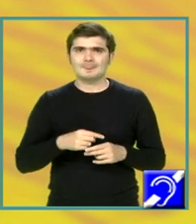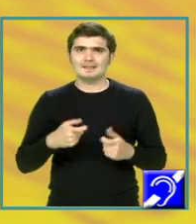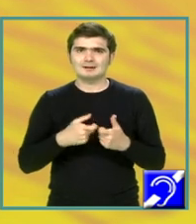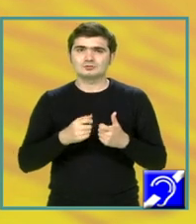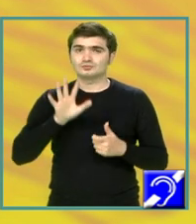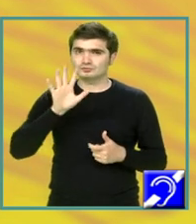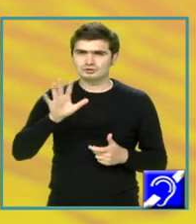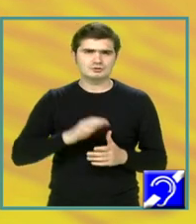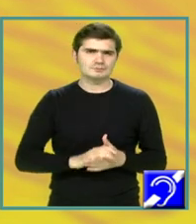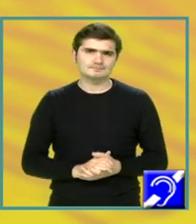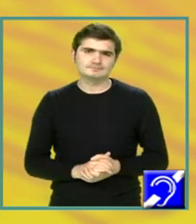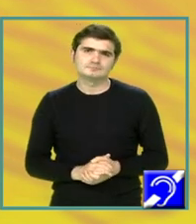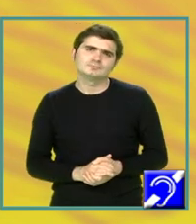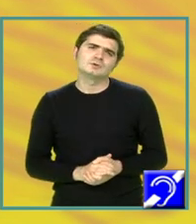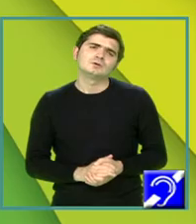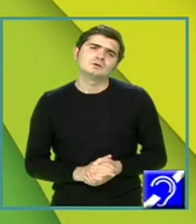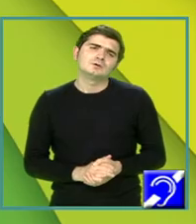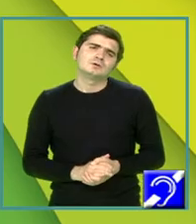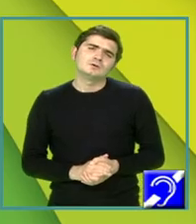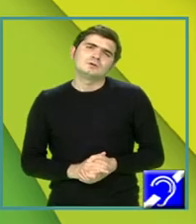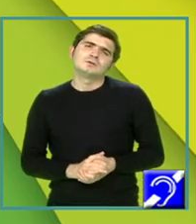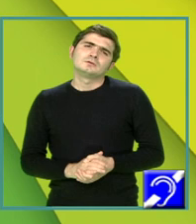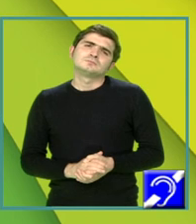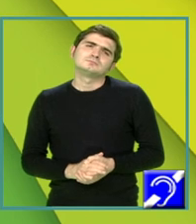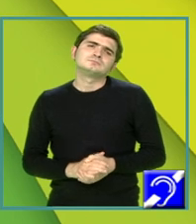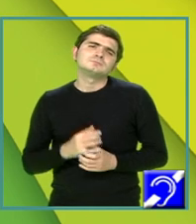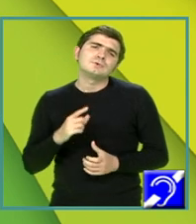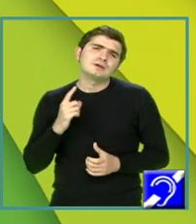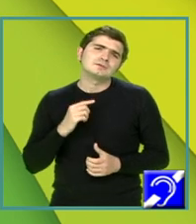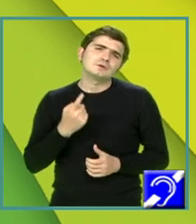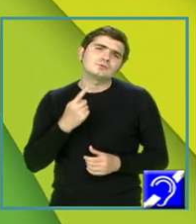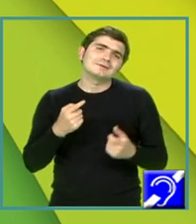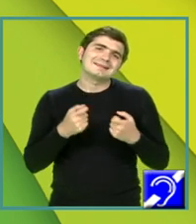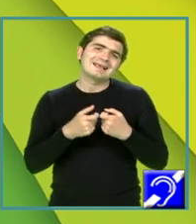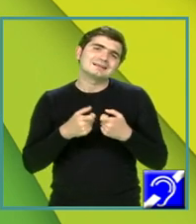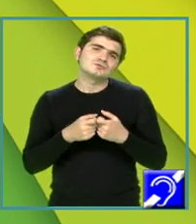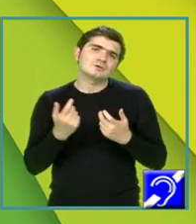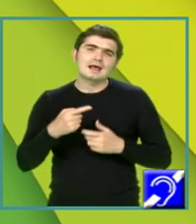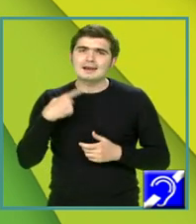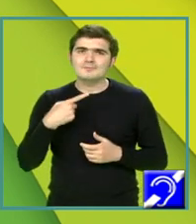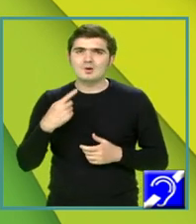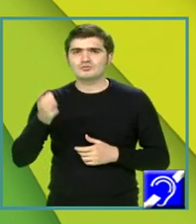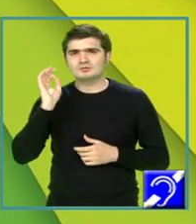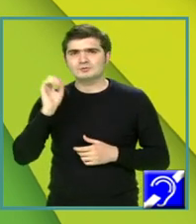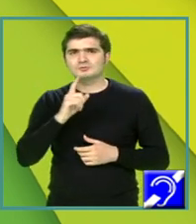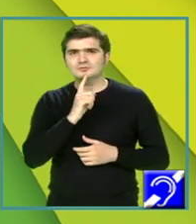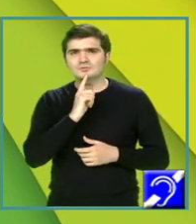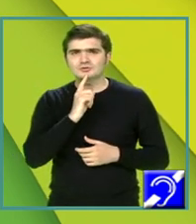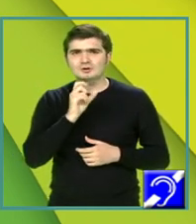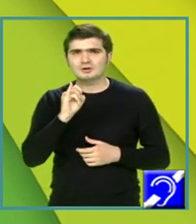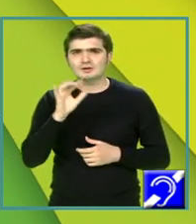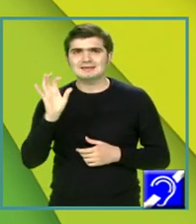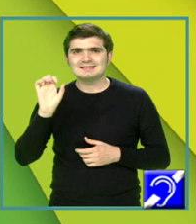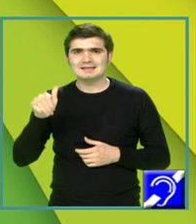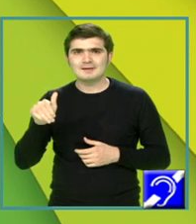sună în felul următor. Este exercițiul care, în limbaj de specialitate, se numește item